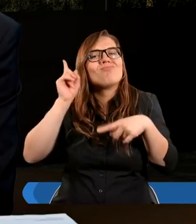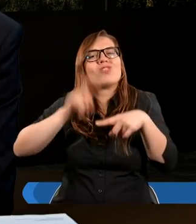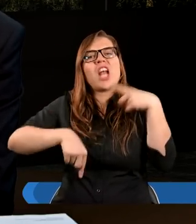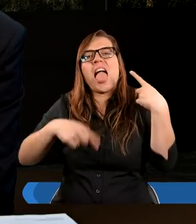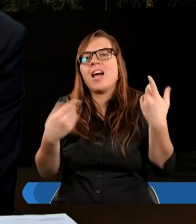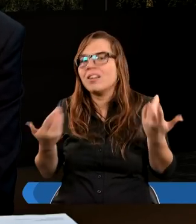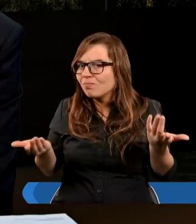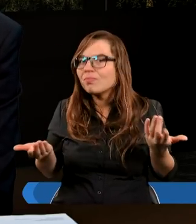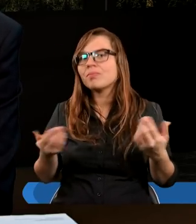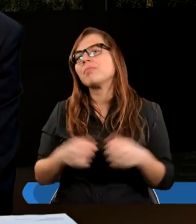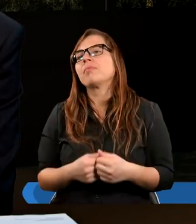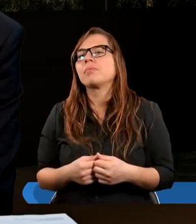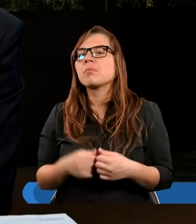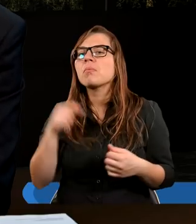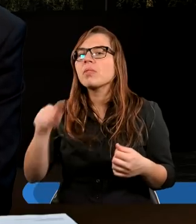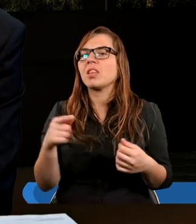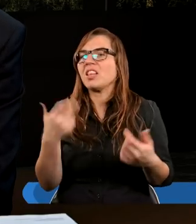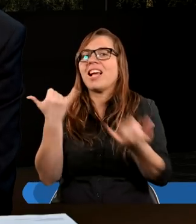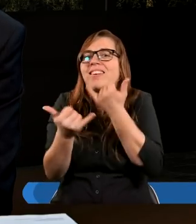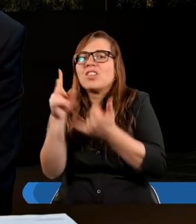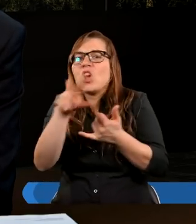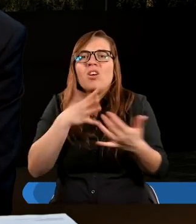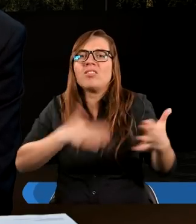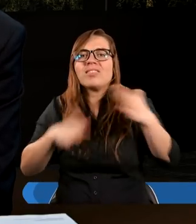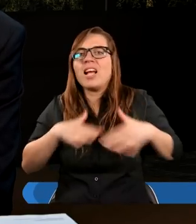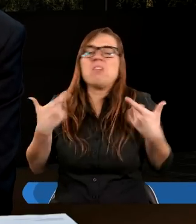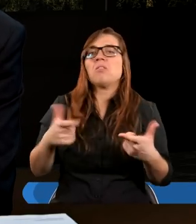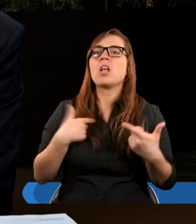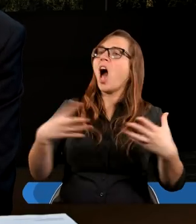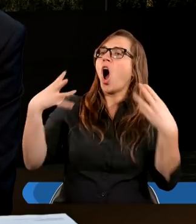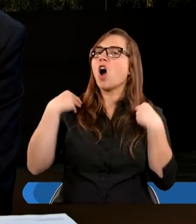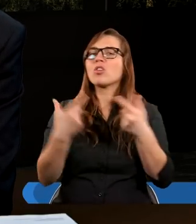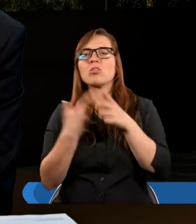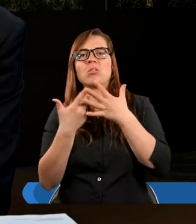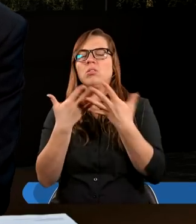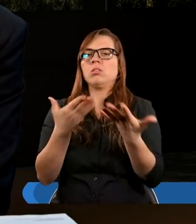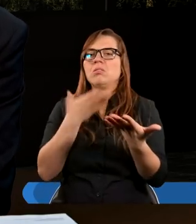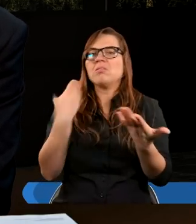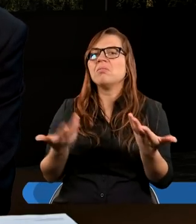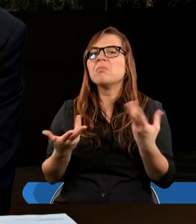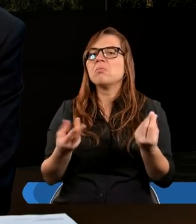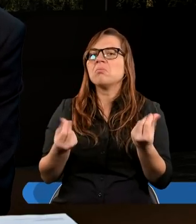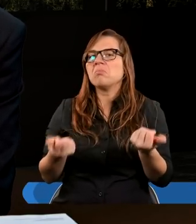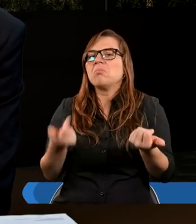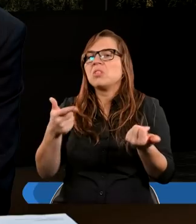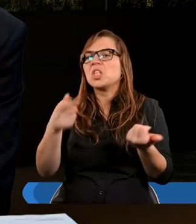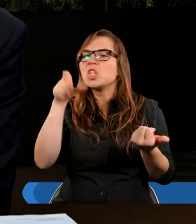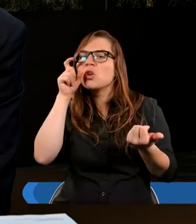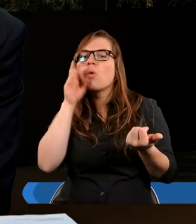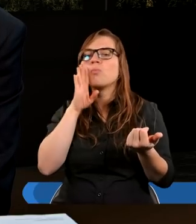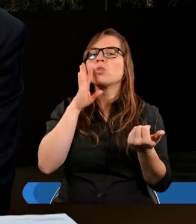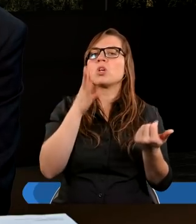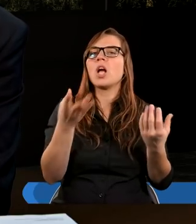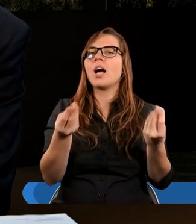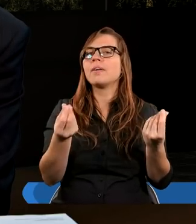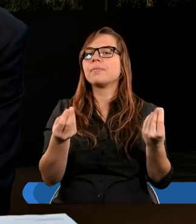Dlatego kiedy widzę na przykład, że ktoś się nie cieszy z tego, że ja na przykład coś osiągnęłem, to widzę, że po prostu ten człowiek, nie tylko, że po